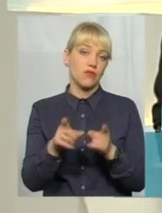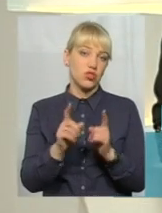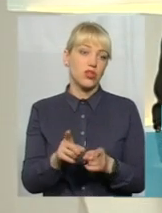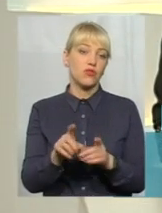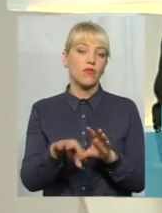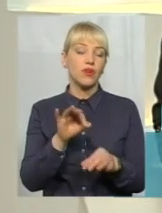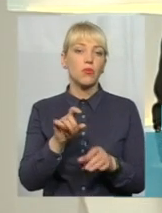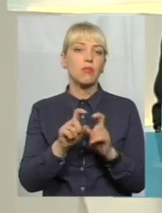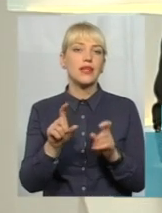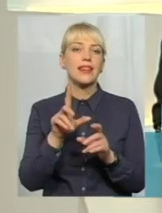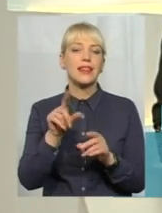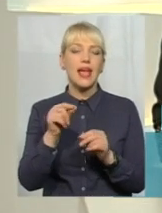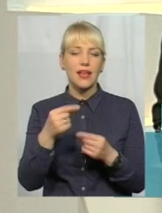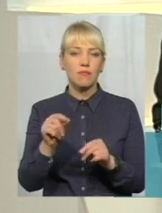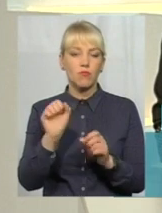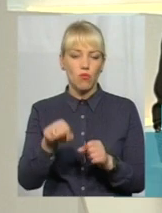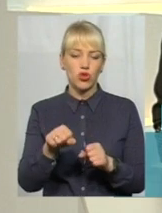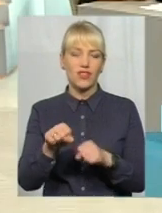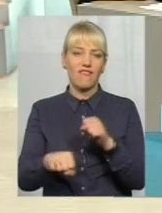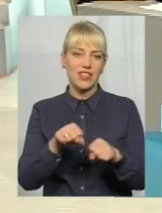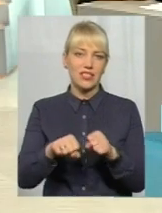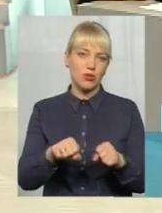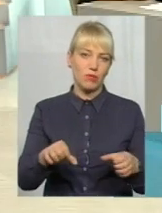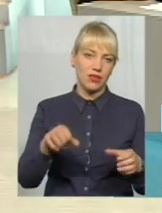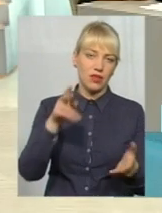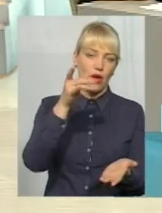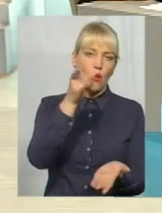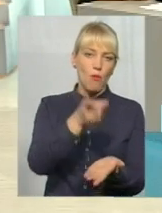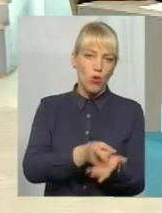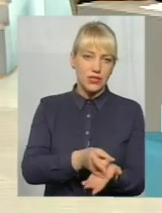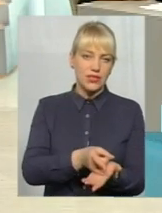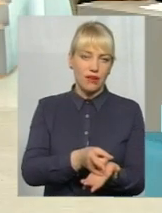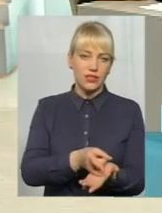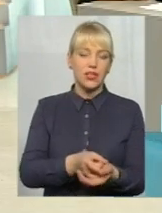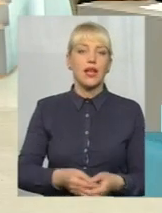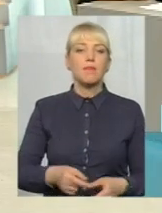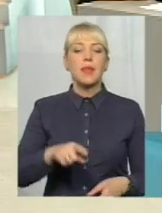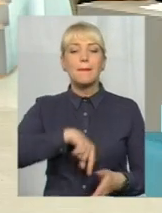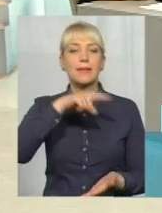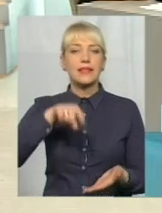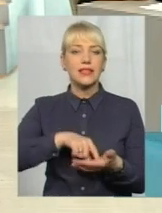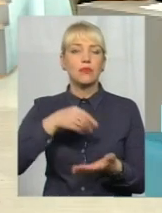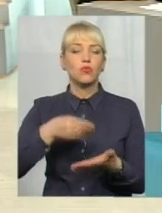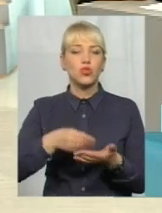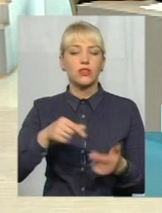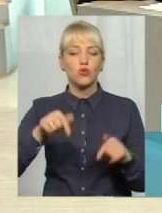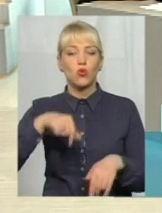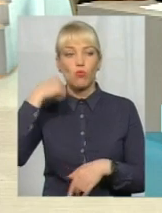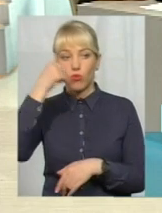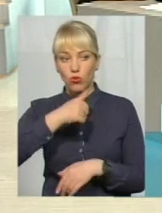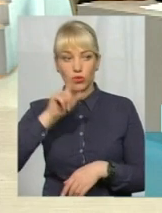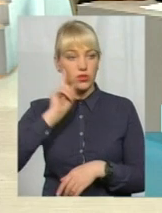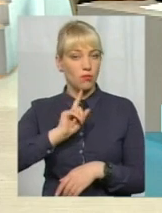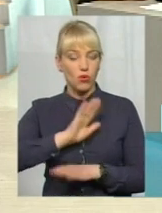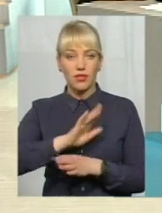виберуть той магазин, де можна припаркувати свого маленького залізного коня. Міським бюджетом цього року поки що ми